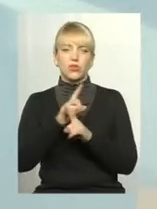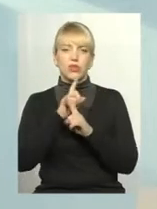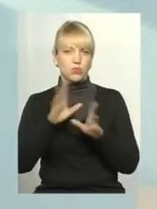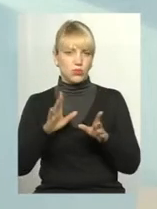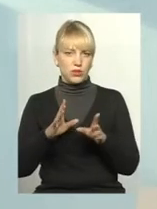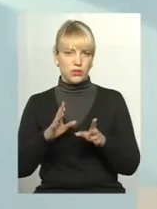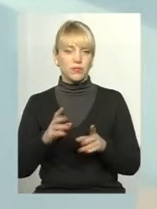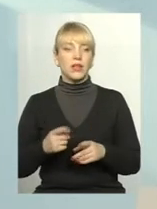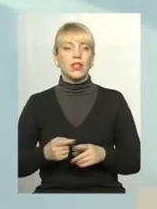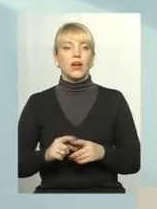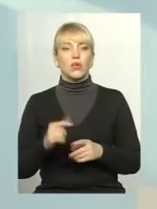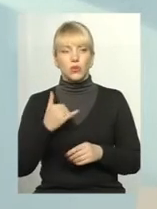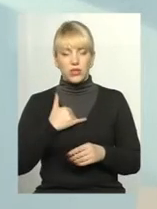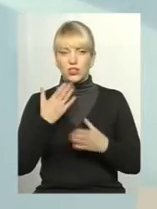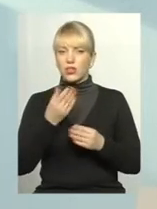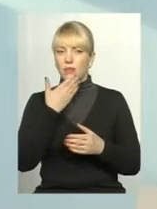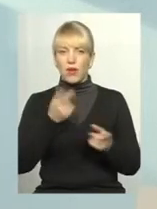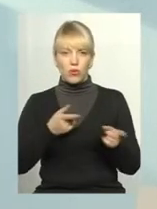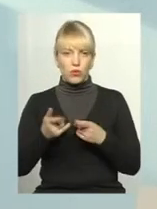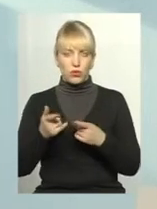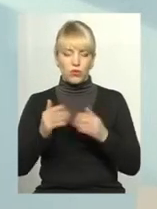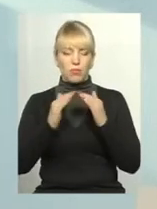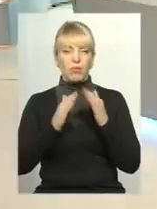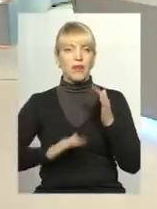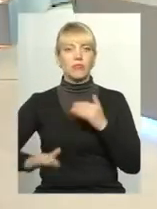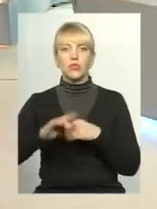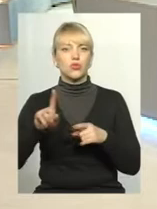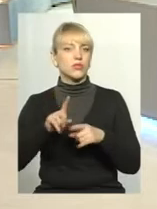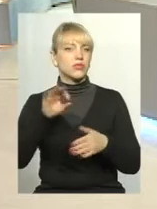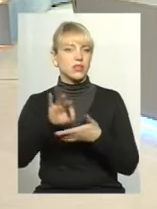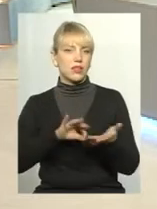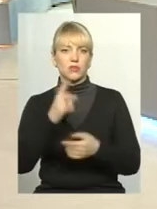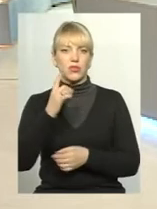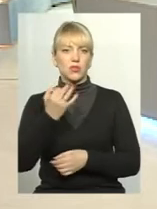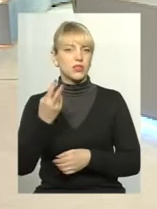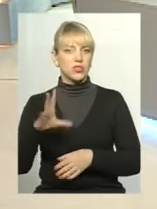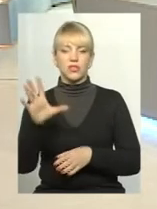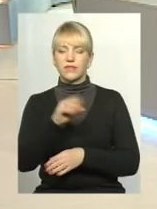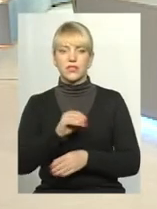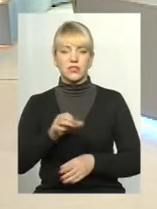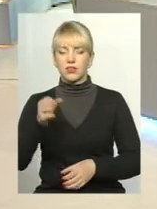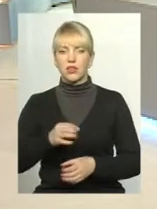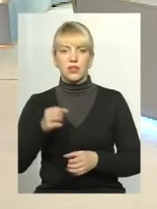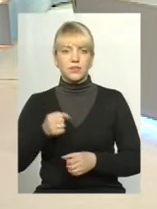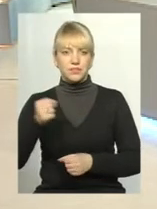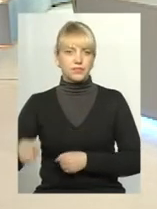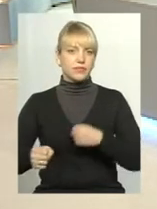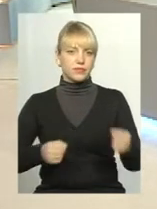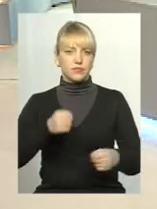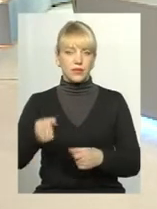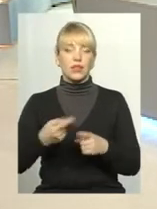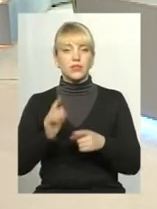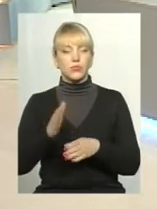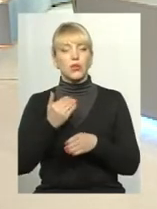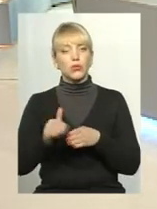в нас ще не готові настільки приміщення, щоб ми прямо з 1 січня всіх розвели по амбулаторіях. Тобто це буде такий